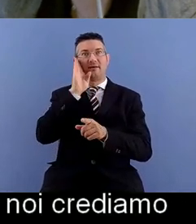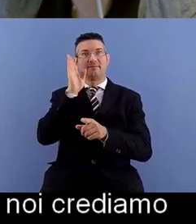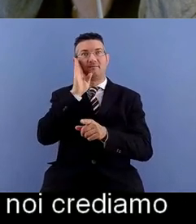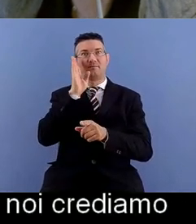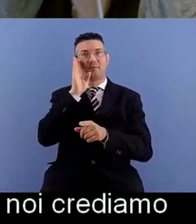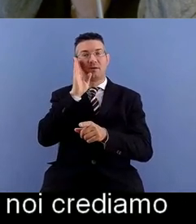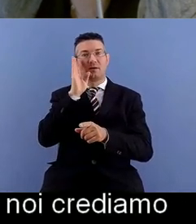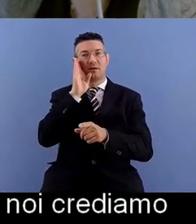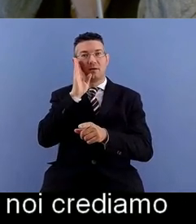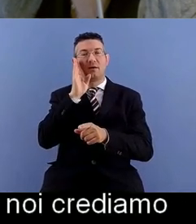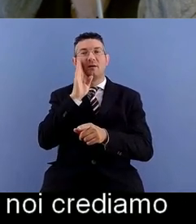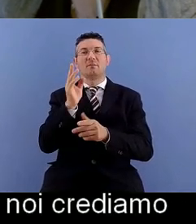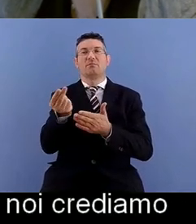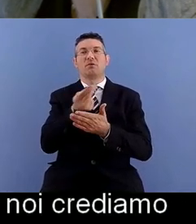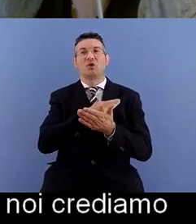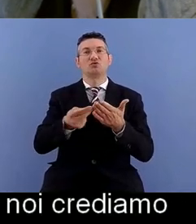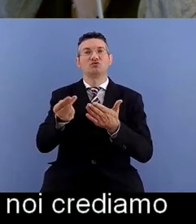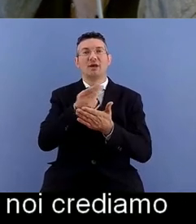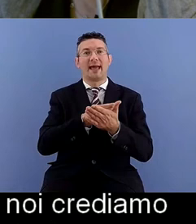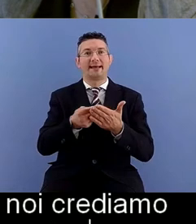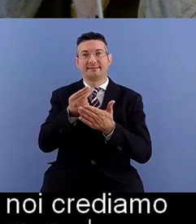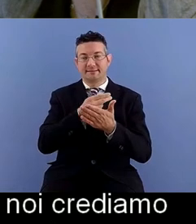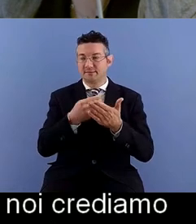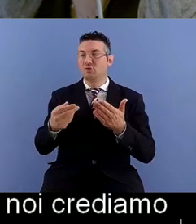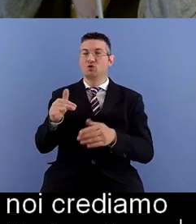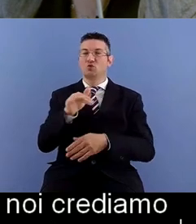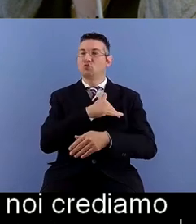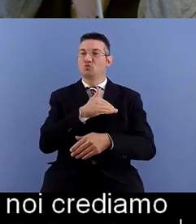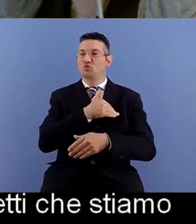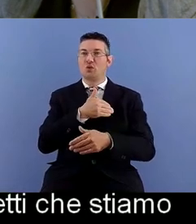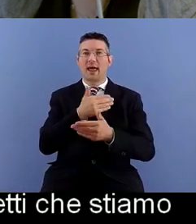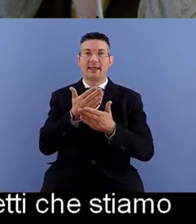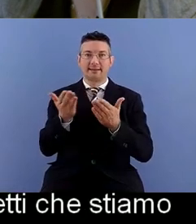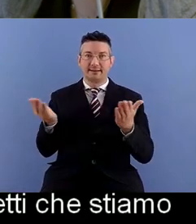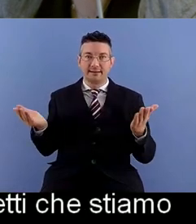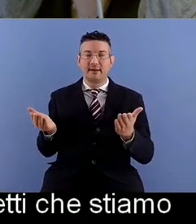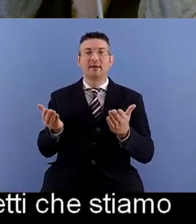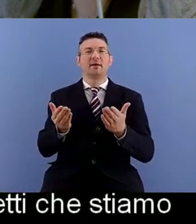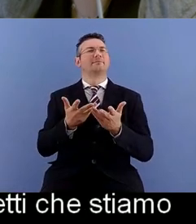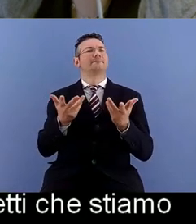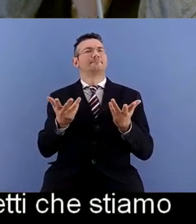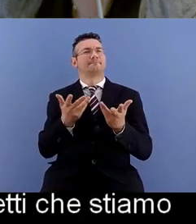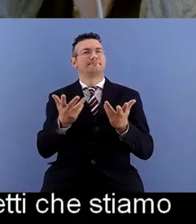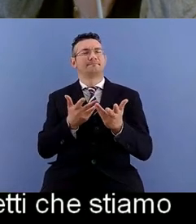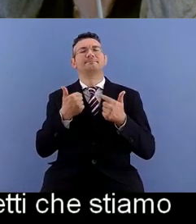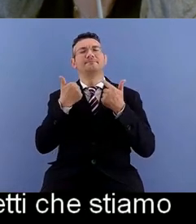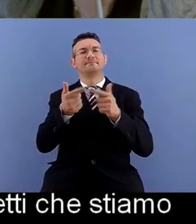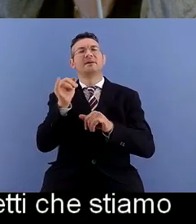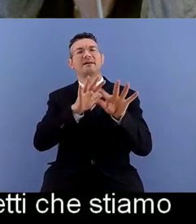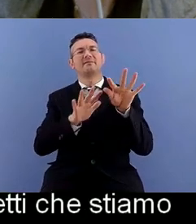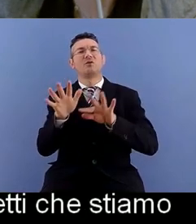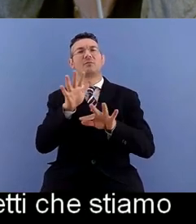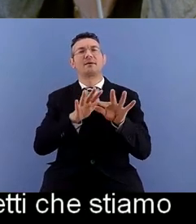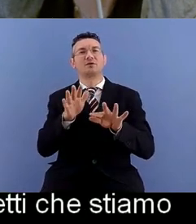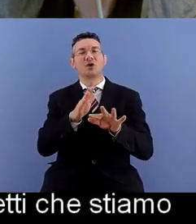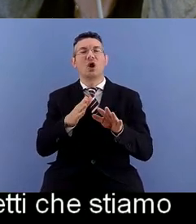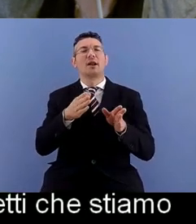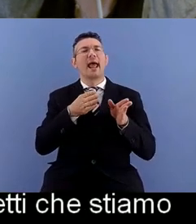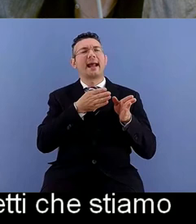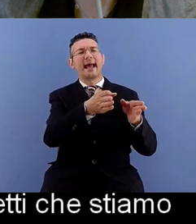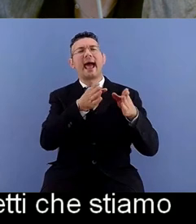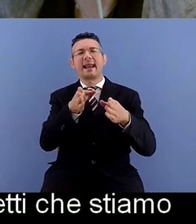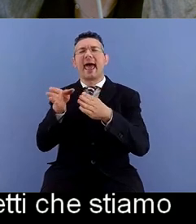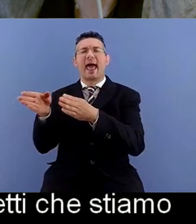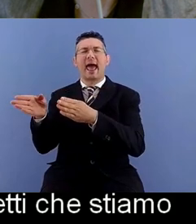progetti che stiamo facendo con gli studenti è di rendere disponibili le informazioni su più di un canale sensoriale